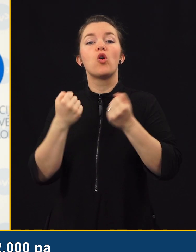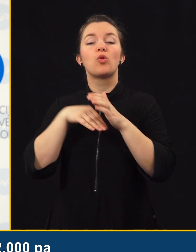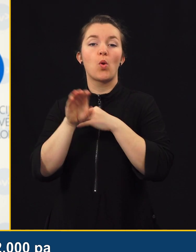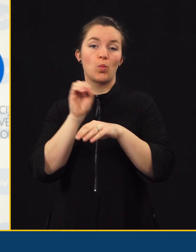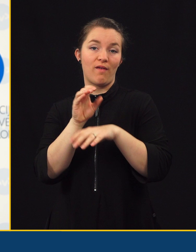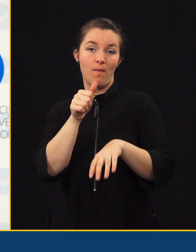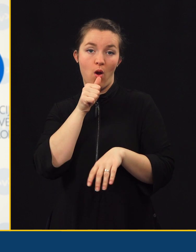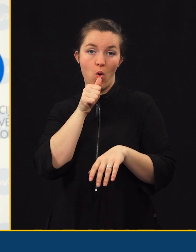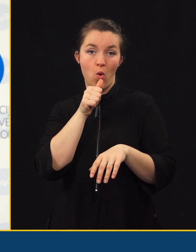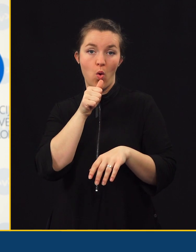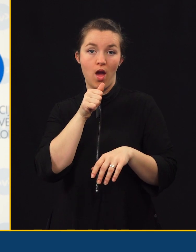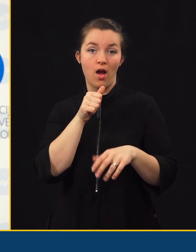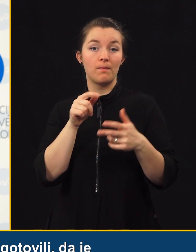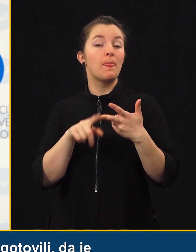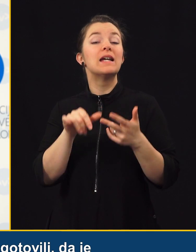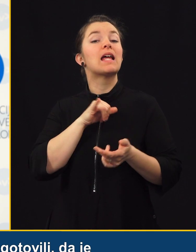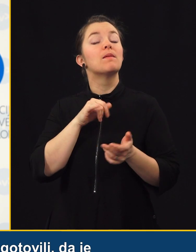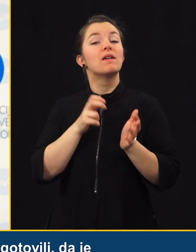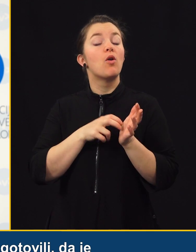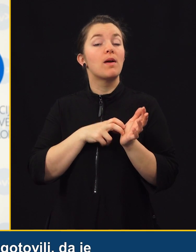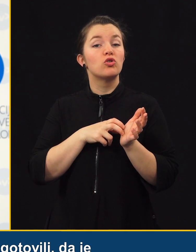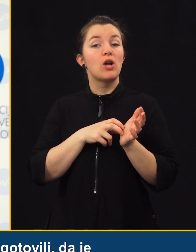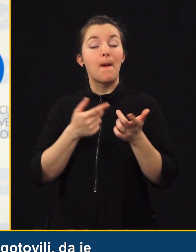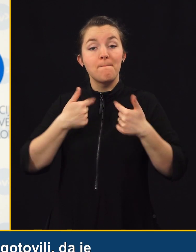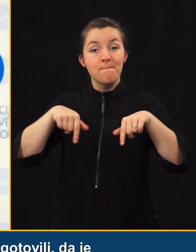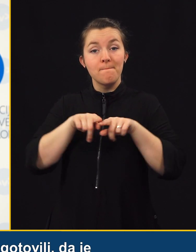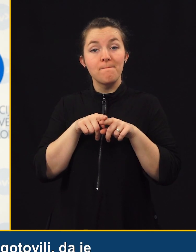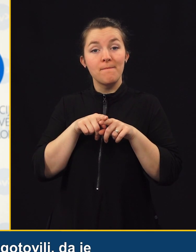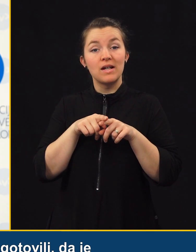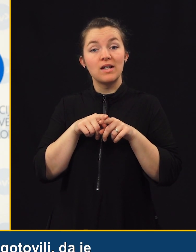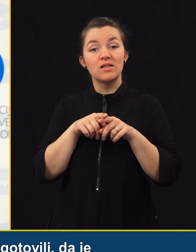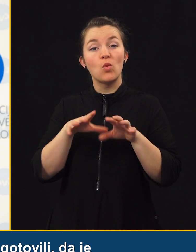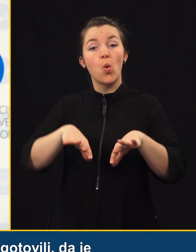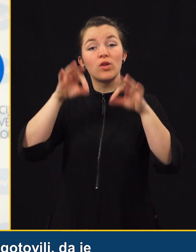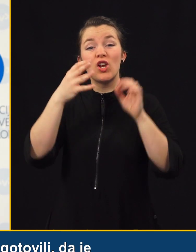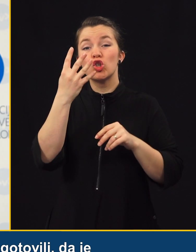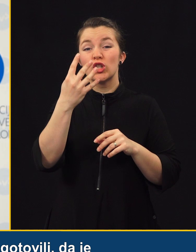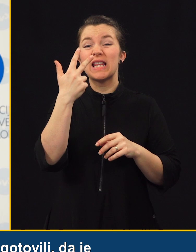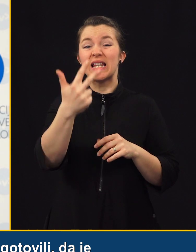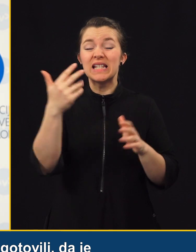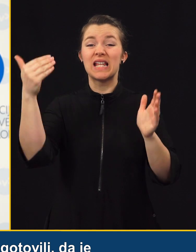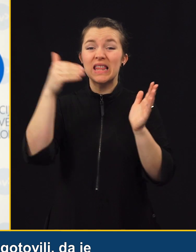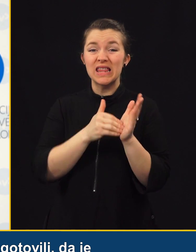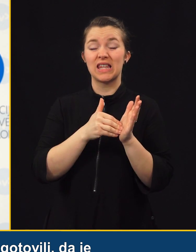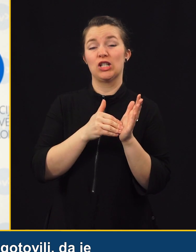alkohola. Potem pa zanimel podatek, da smo mi ugotovili 34 tisoč voznikov